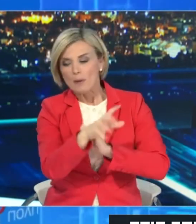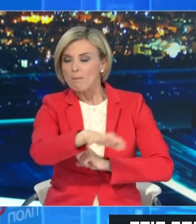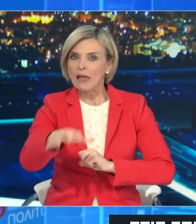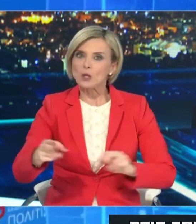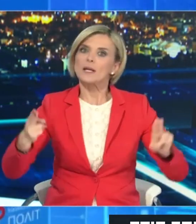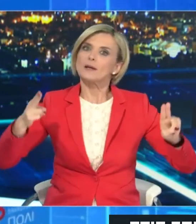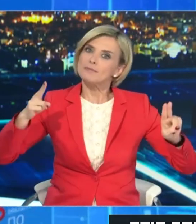Υπότιτλοι